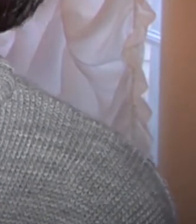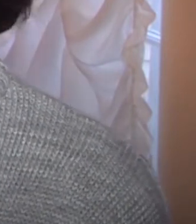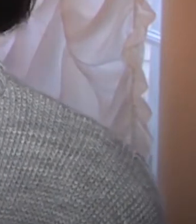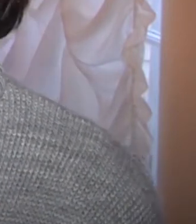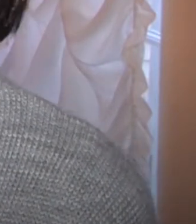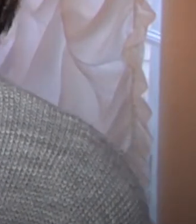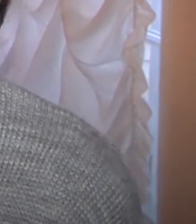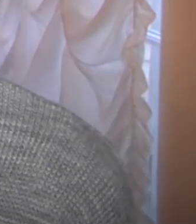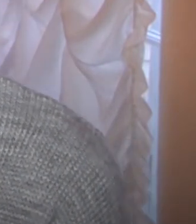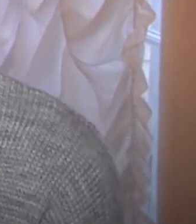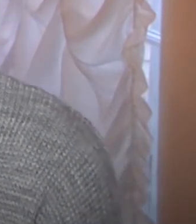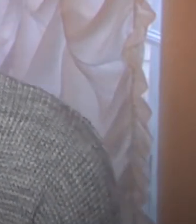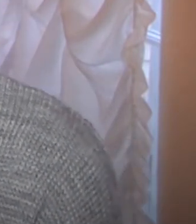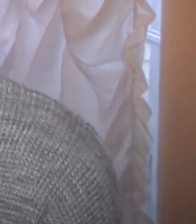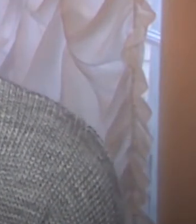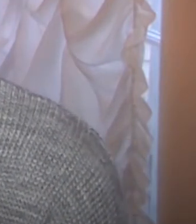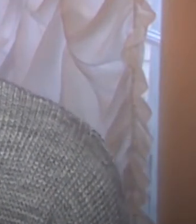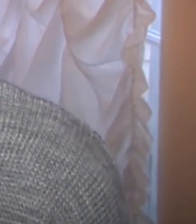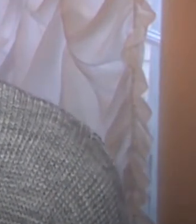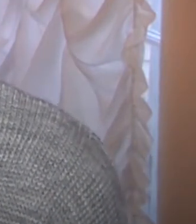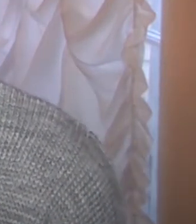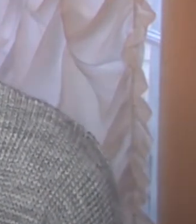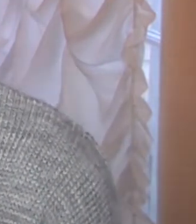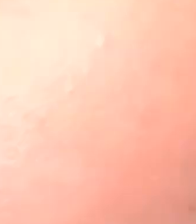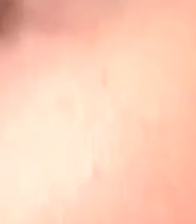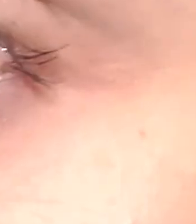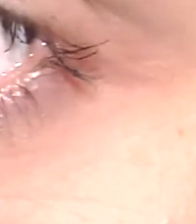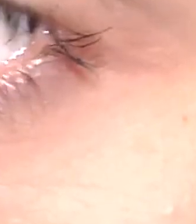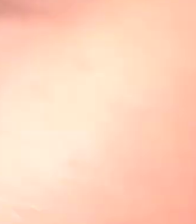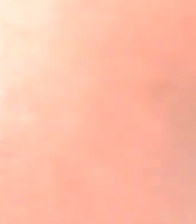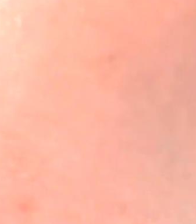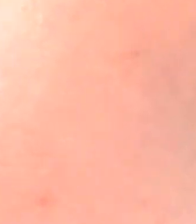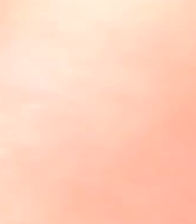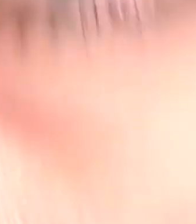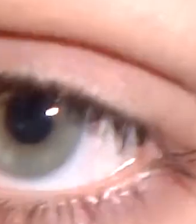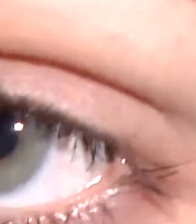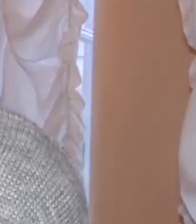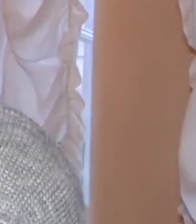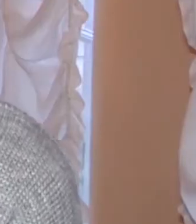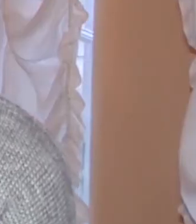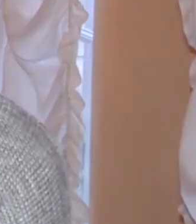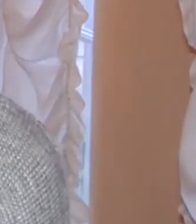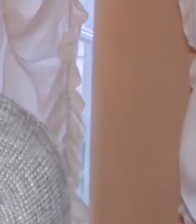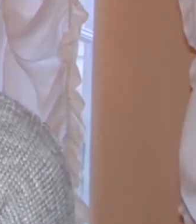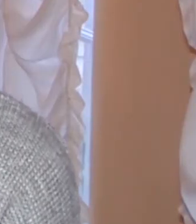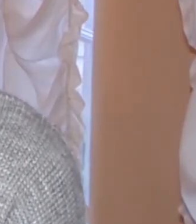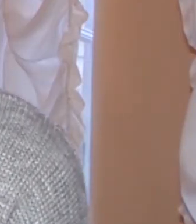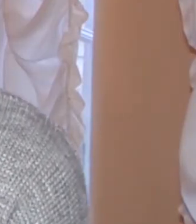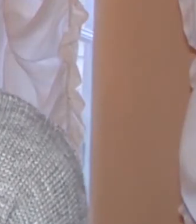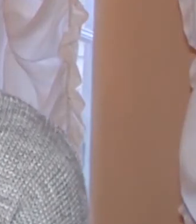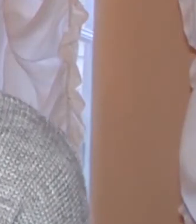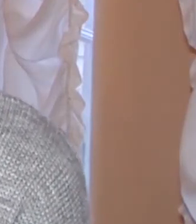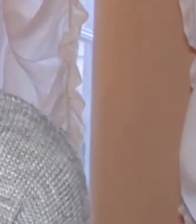одну годину, і сьогодні у нас близько 20 номерів. На всіх наших концертах ми ставимо бокс, де кожна